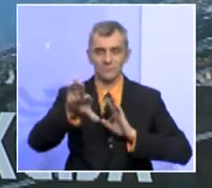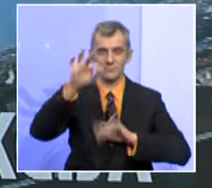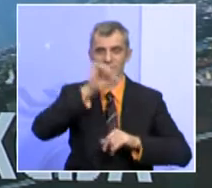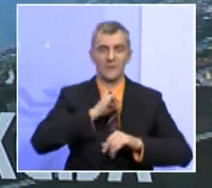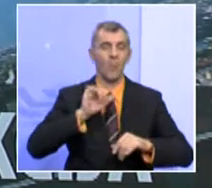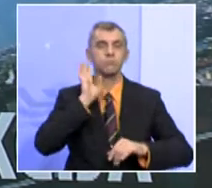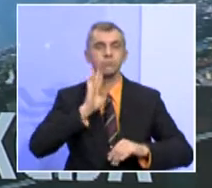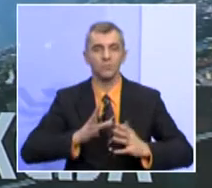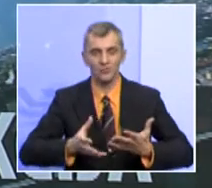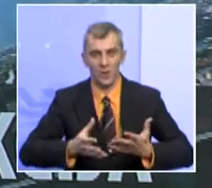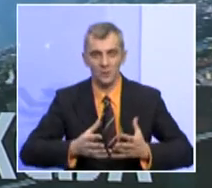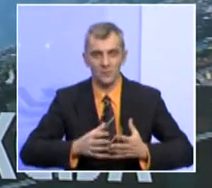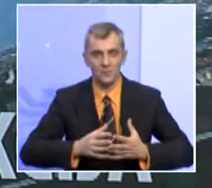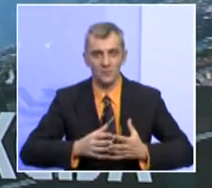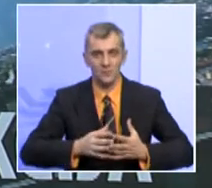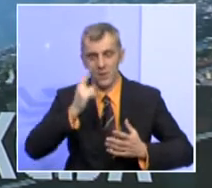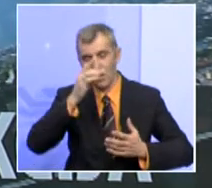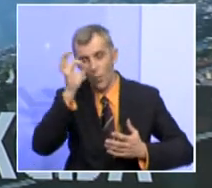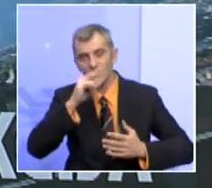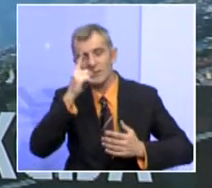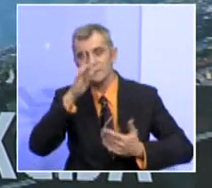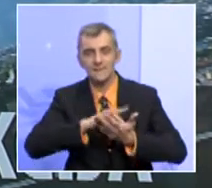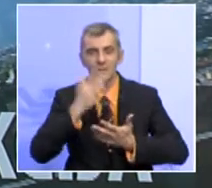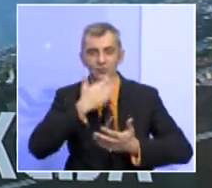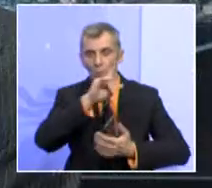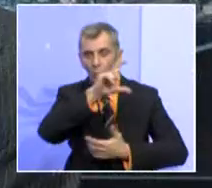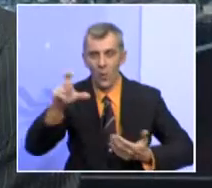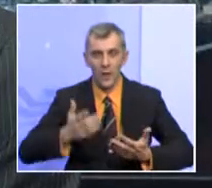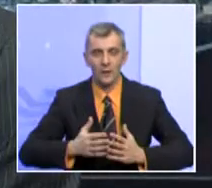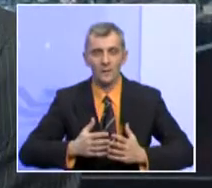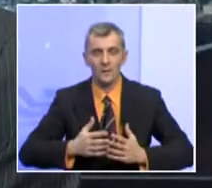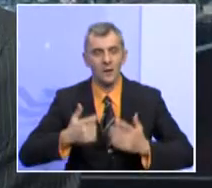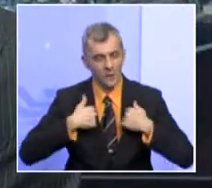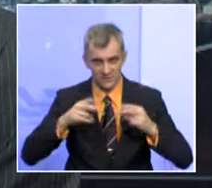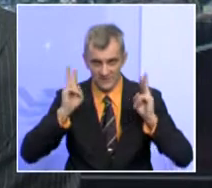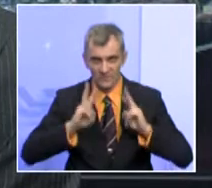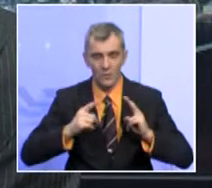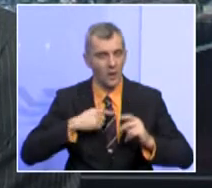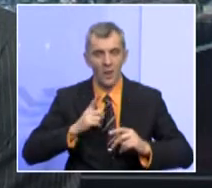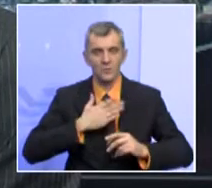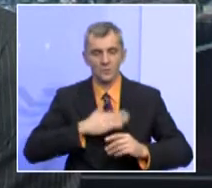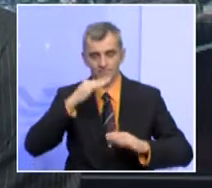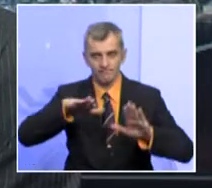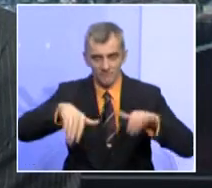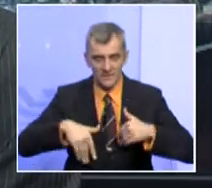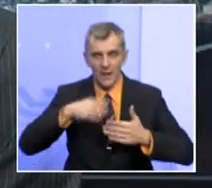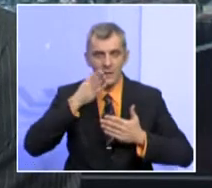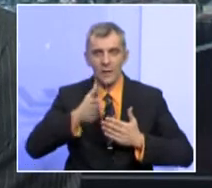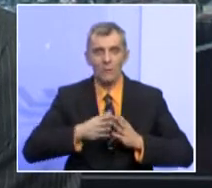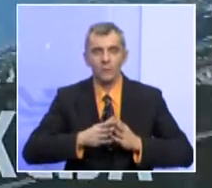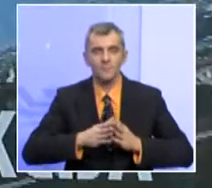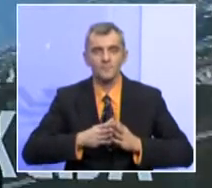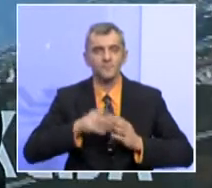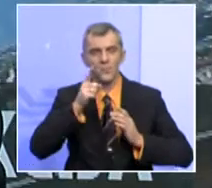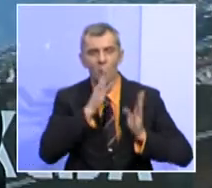samo bošnjake za ravnatelje i osnovnih i srednjih škola. Prema tome, ja zaista ne bih nikada pristao na to da